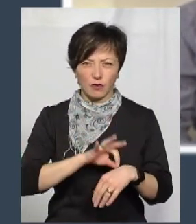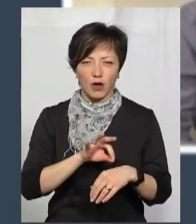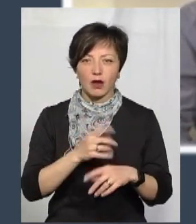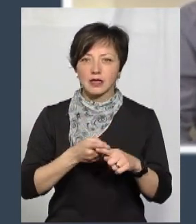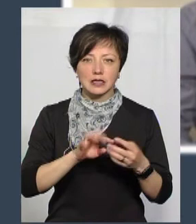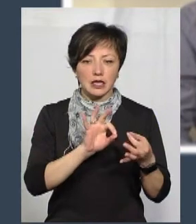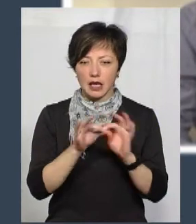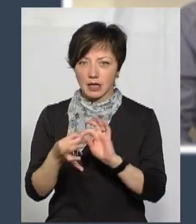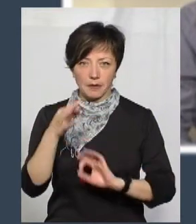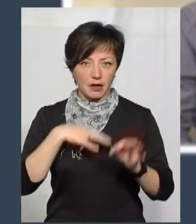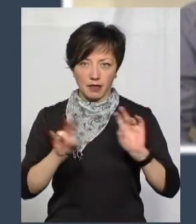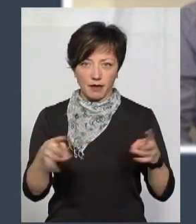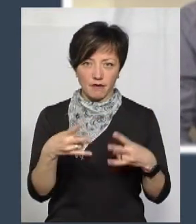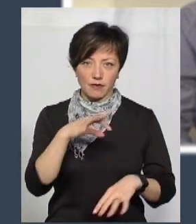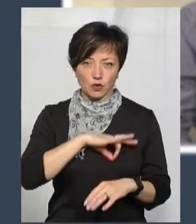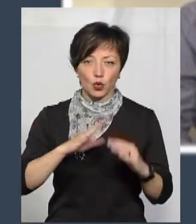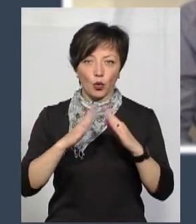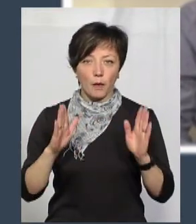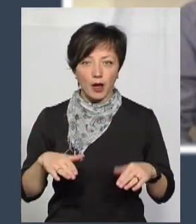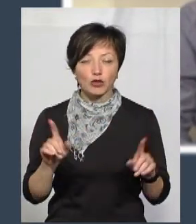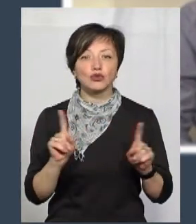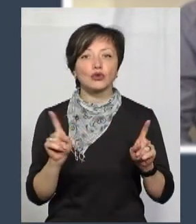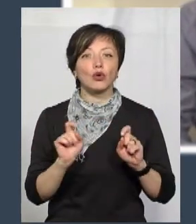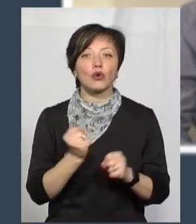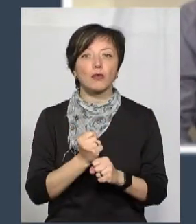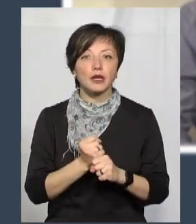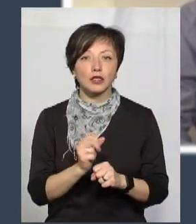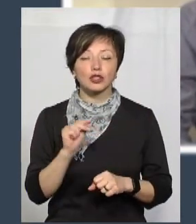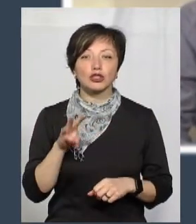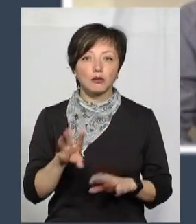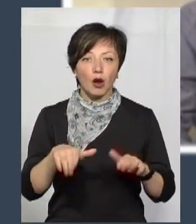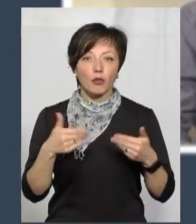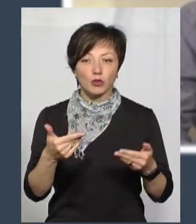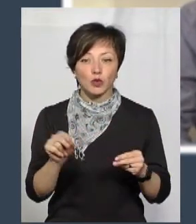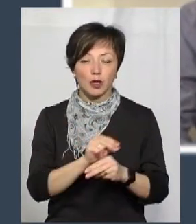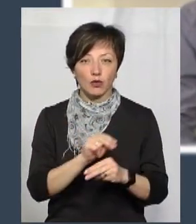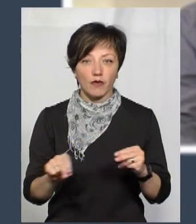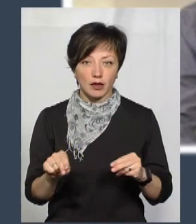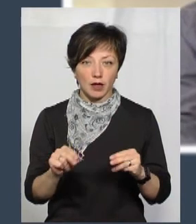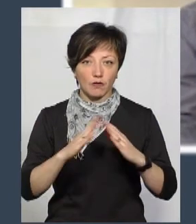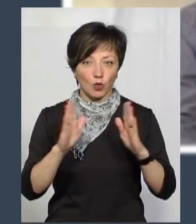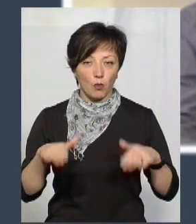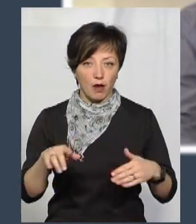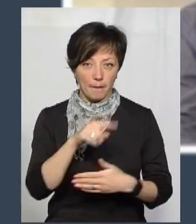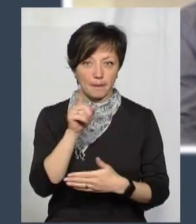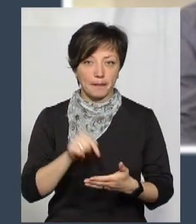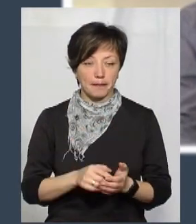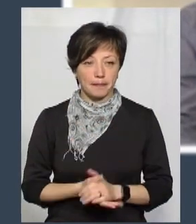не варто використовувати вдома. Що ж робити, чим рекомендуєте лікуватися амбулаторним?